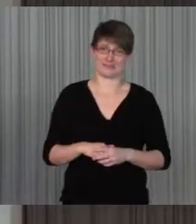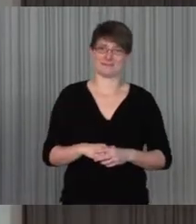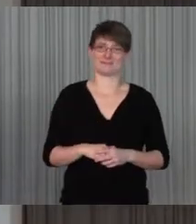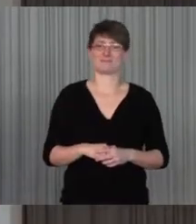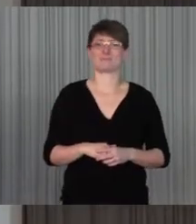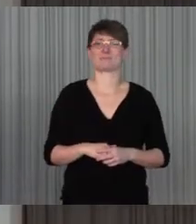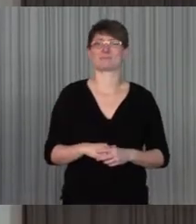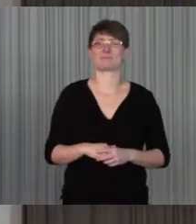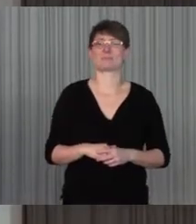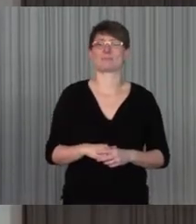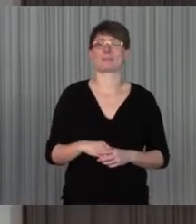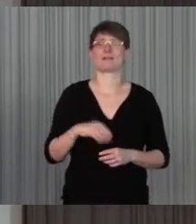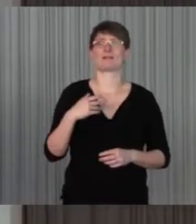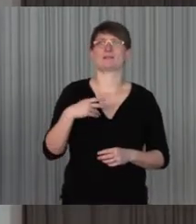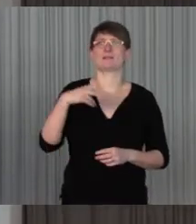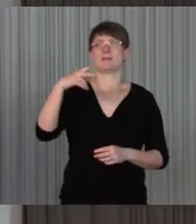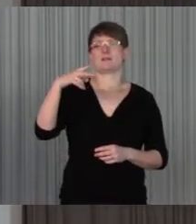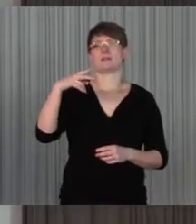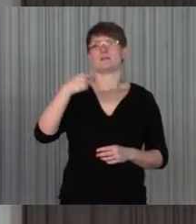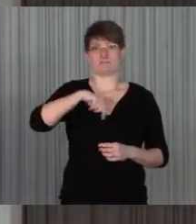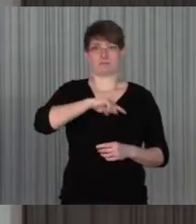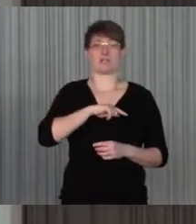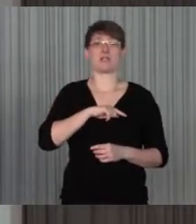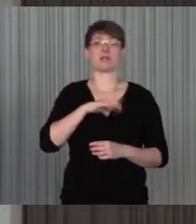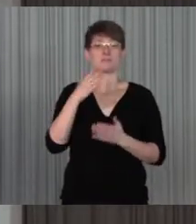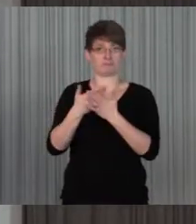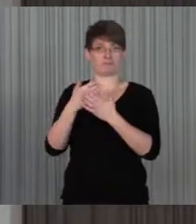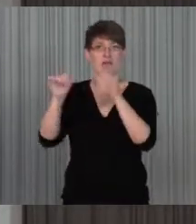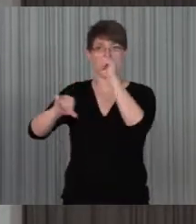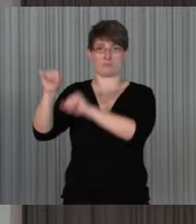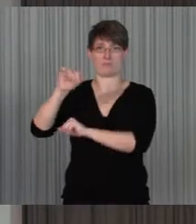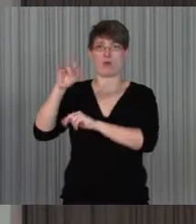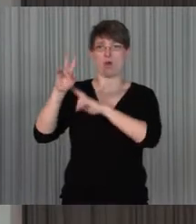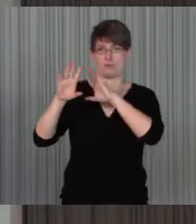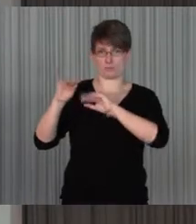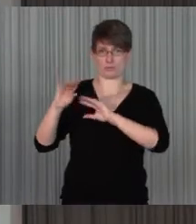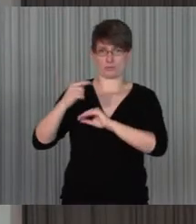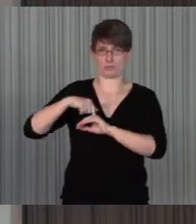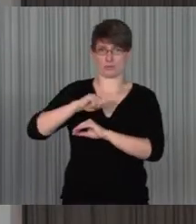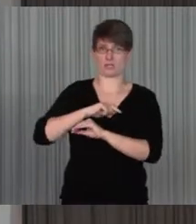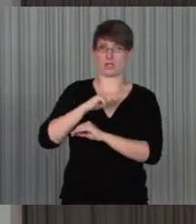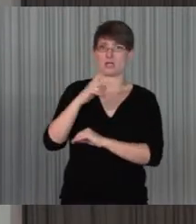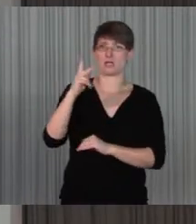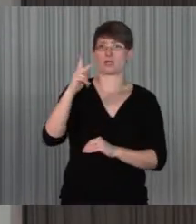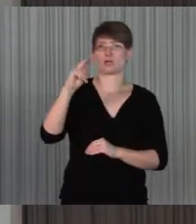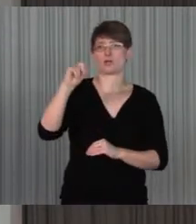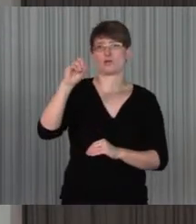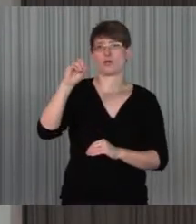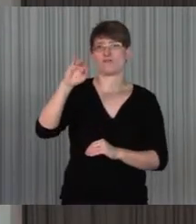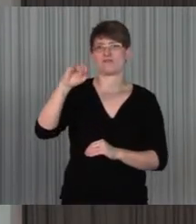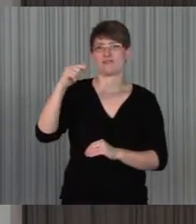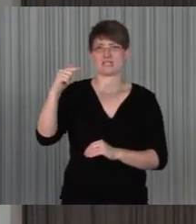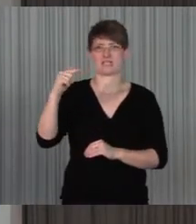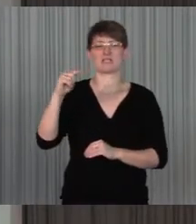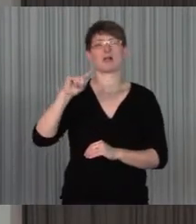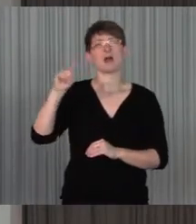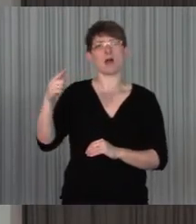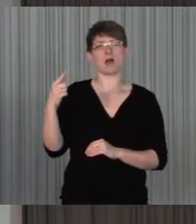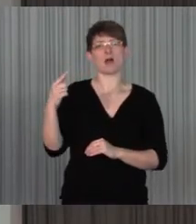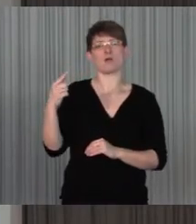Das Nutzen, das Pixellabor nutzen auch hier sehr viel, dieses Knopffeld, was ich Ihnen vorhin vorgestellt habe, wurde auch